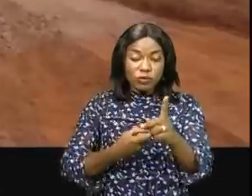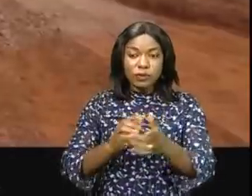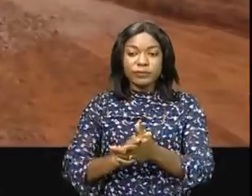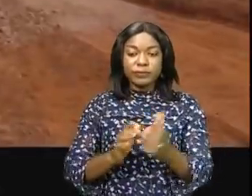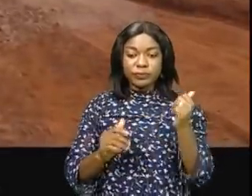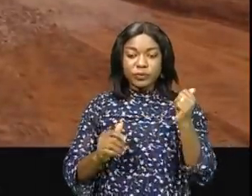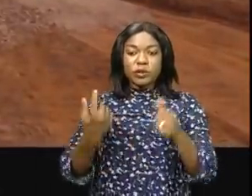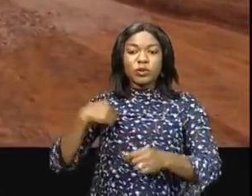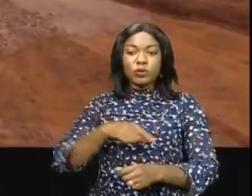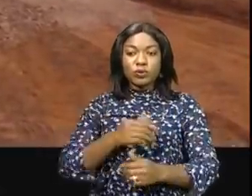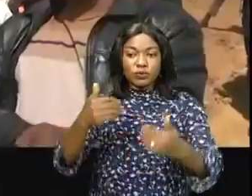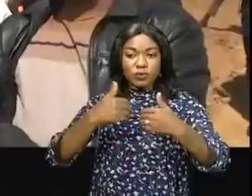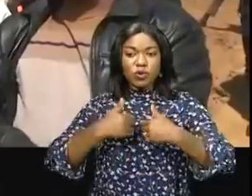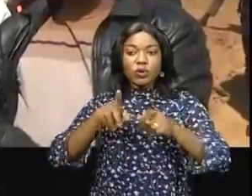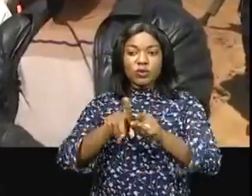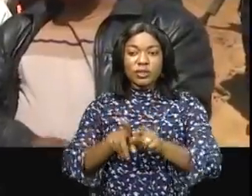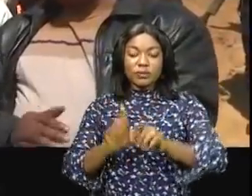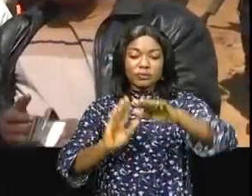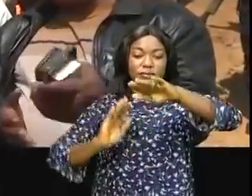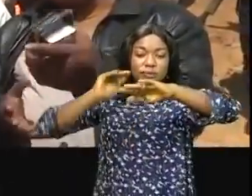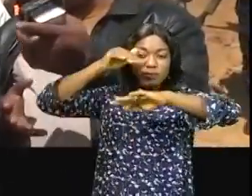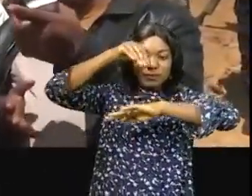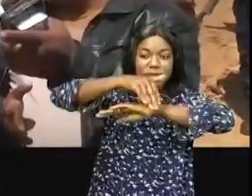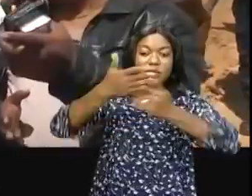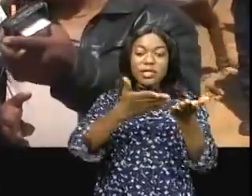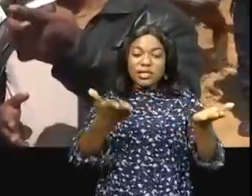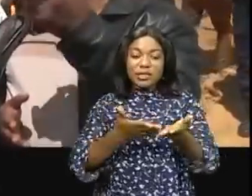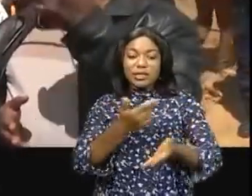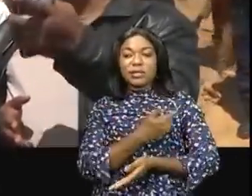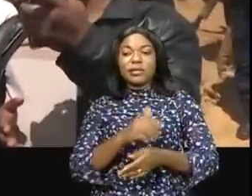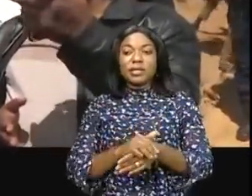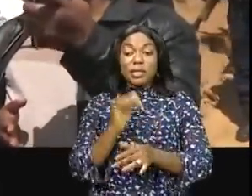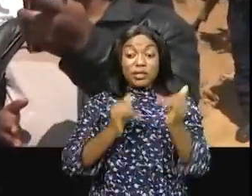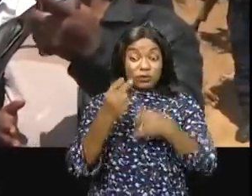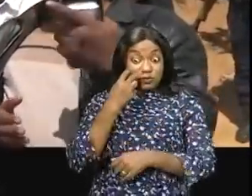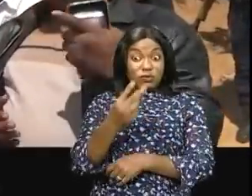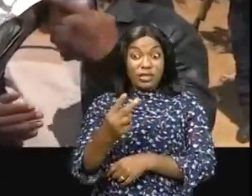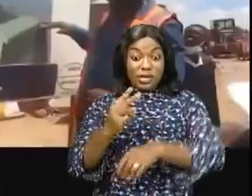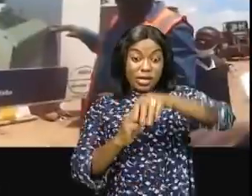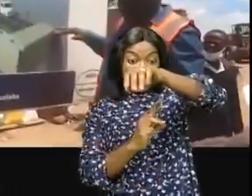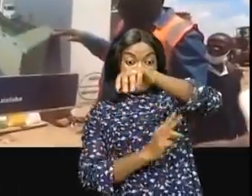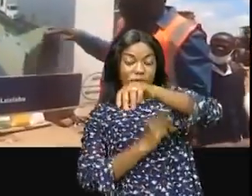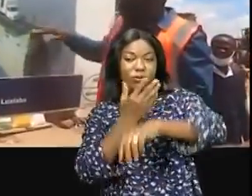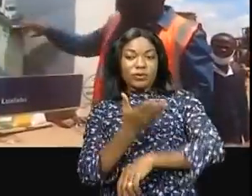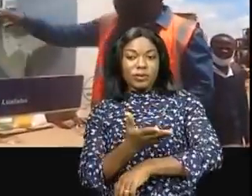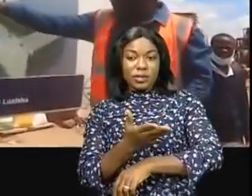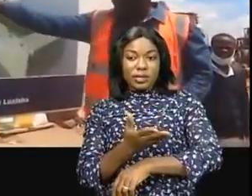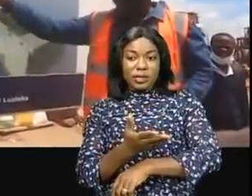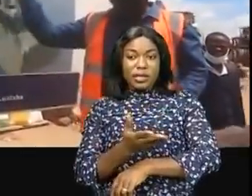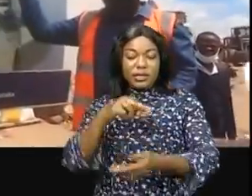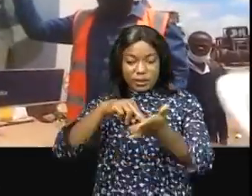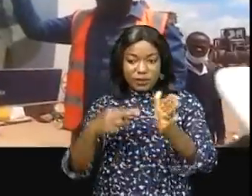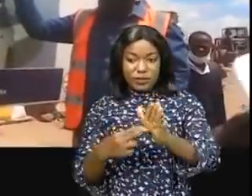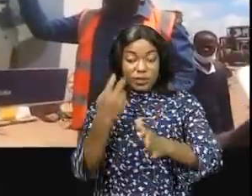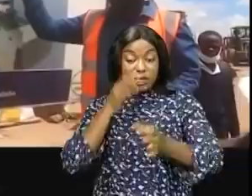voulons que le Tuyengue soit mouton à pas, parce que quand vous voyez, il peut être lié deux entités.